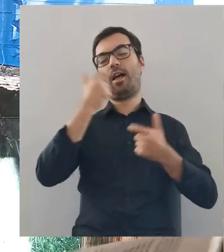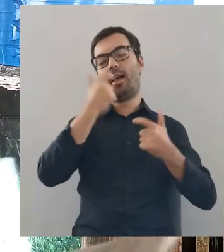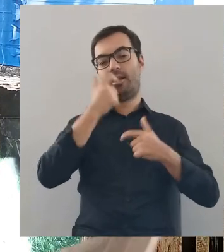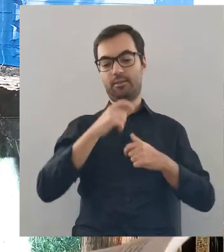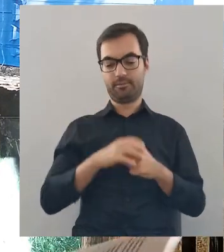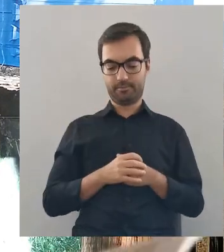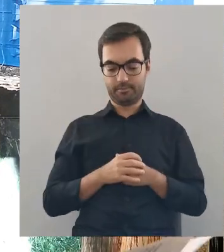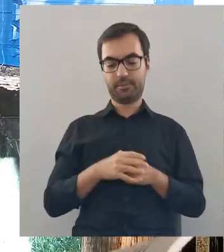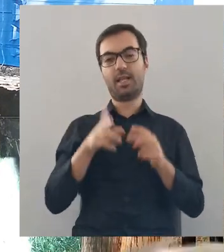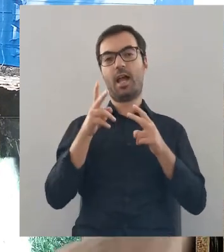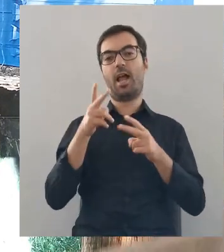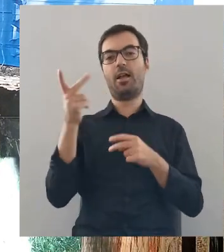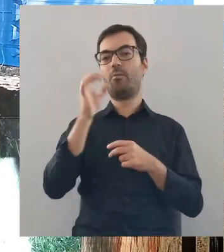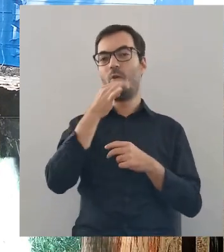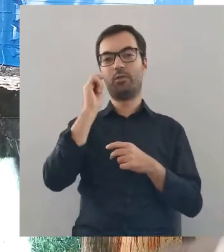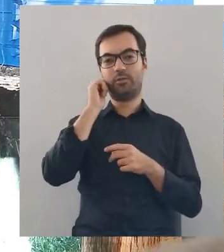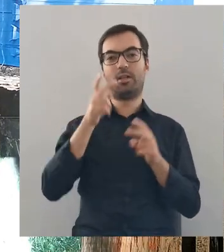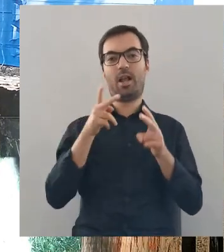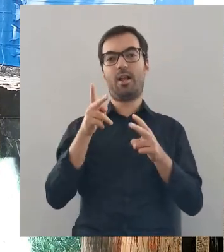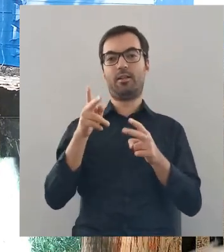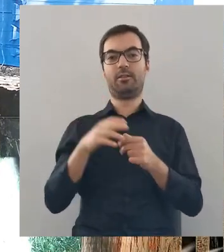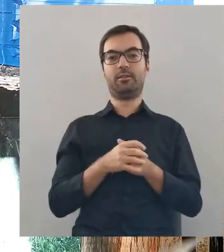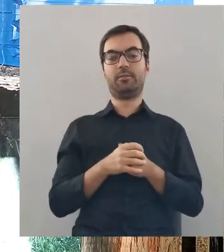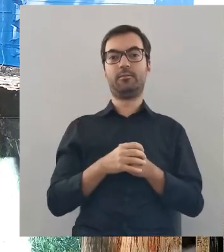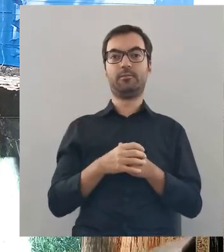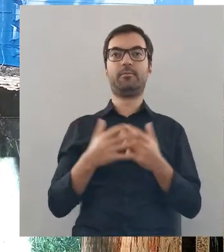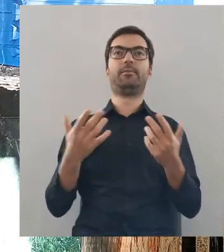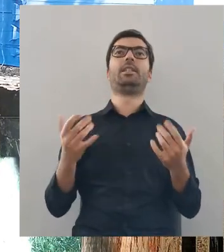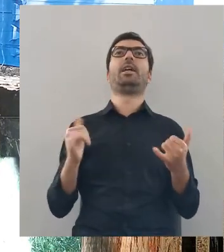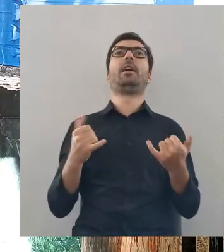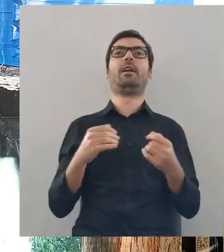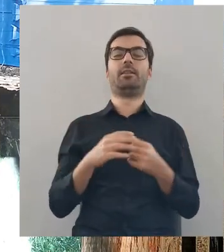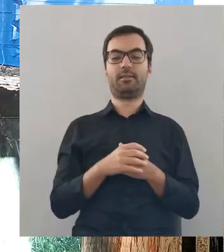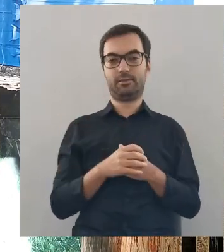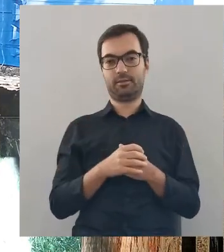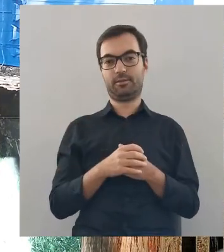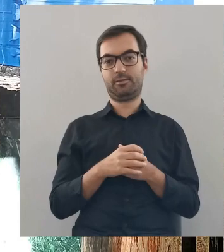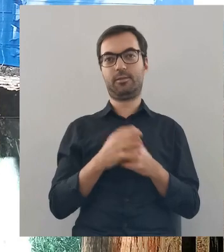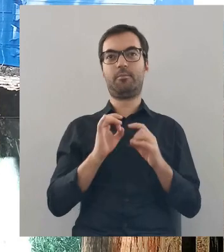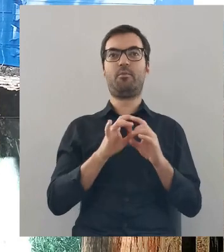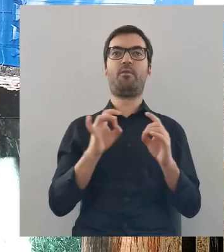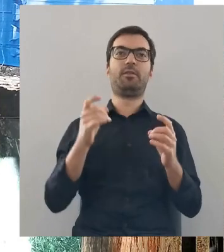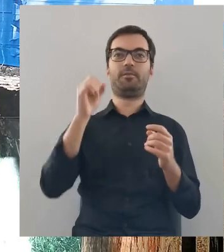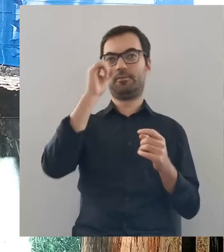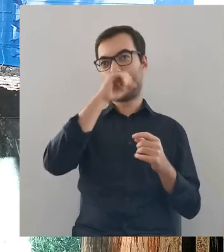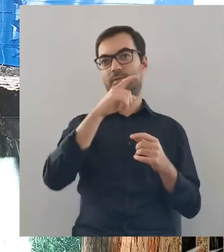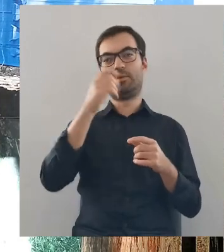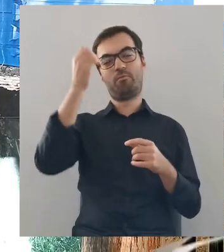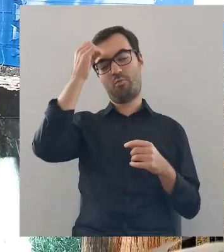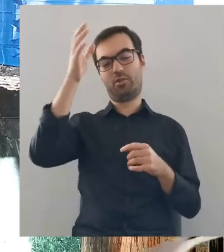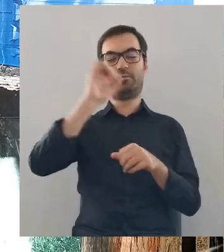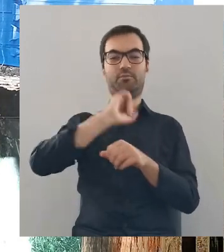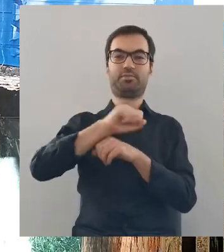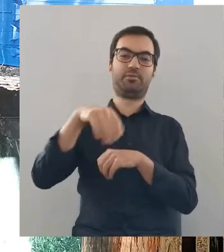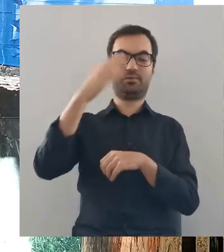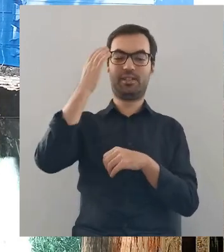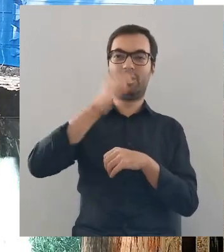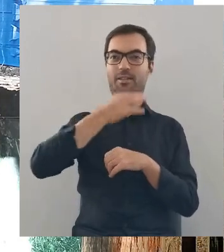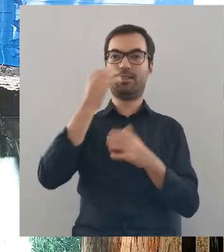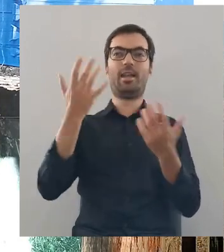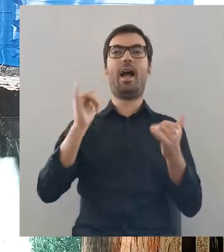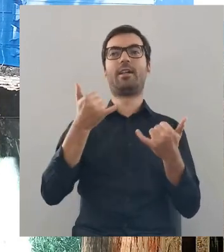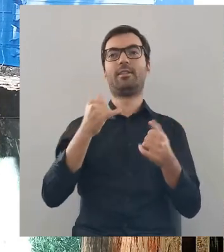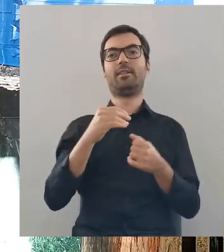obśmiali się jak norki, powyśmiewali młode badaczki, no bo gdzież tu, panowie profesorowie są